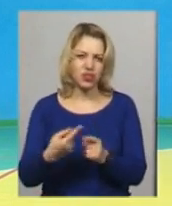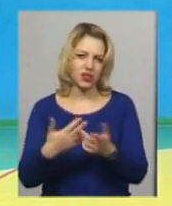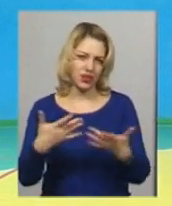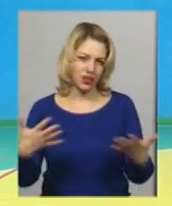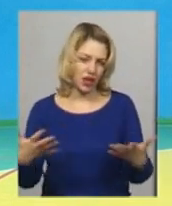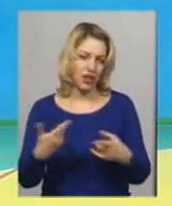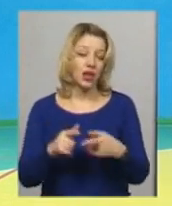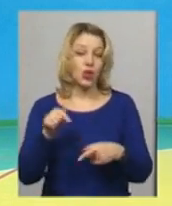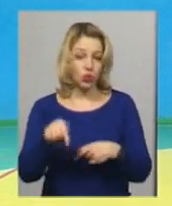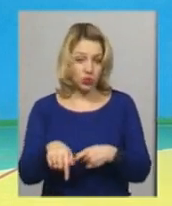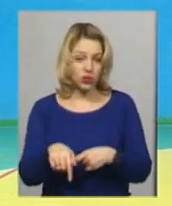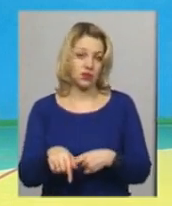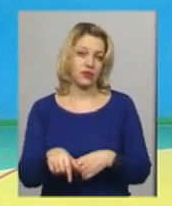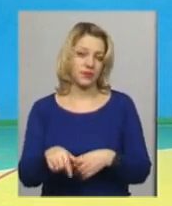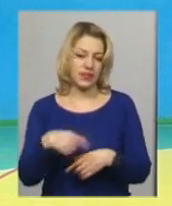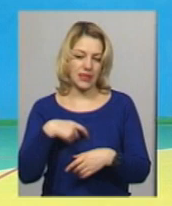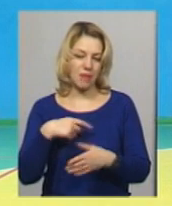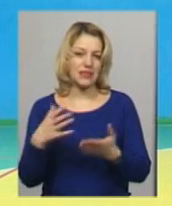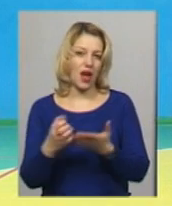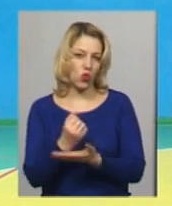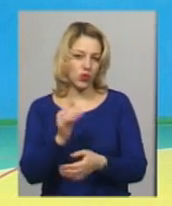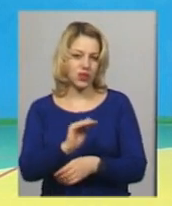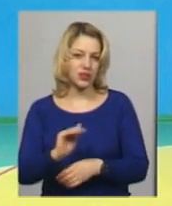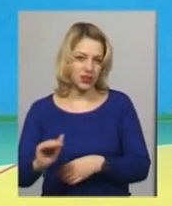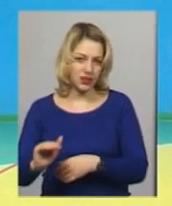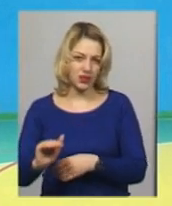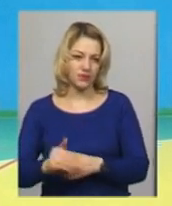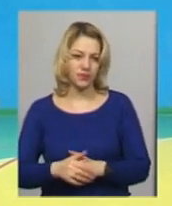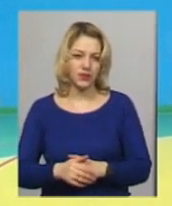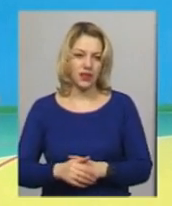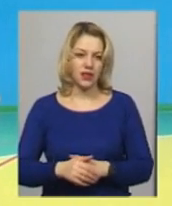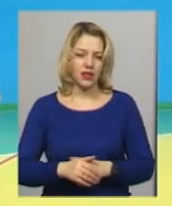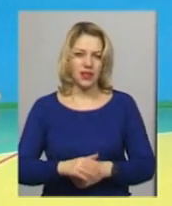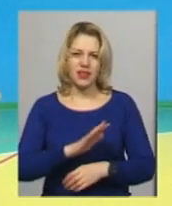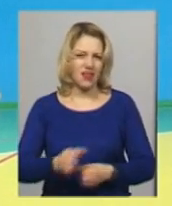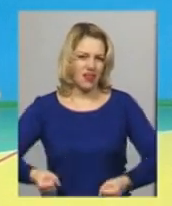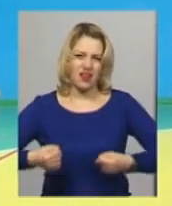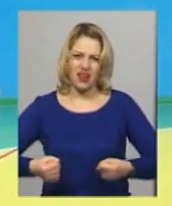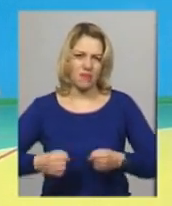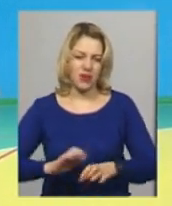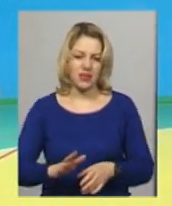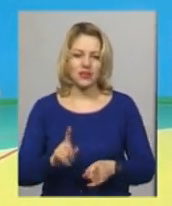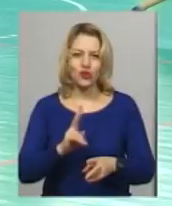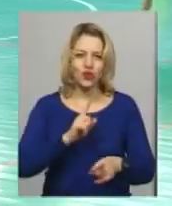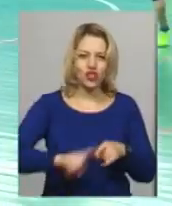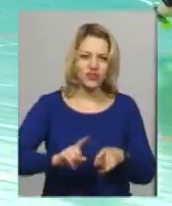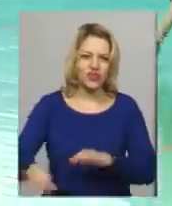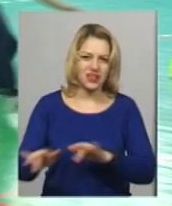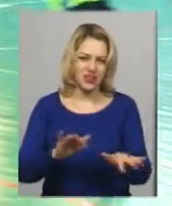так далі. Тобто, тут себе знаходять діти некремезної статури, спритні, швидкі.